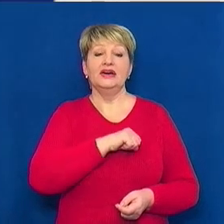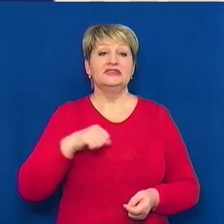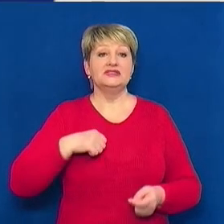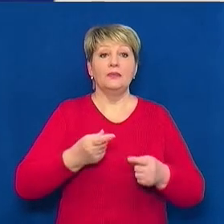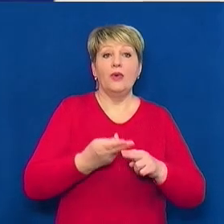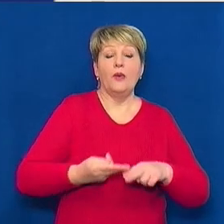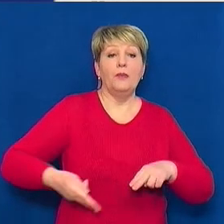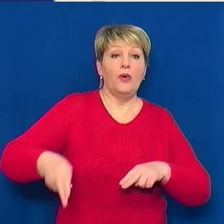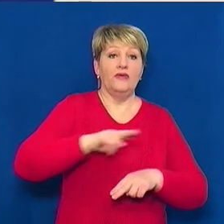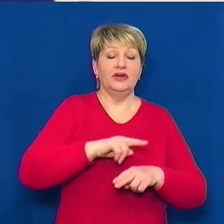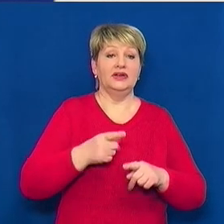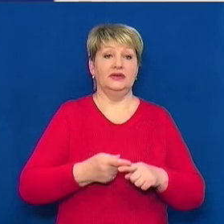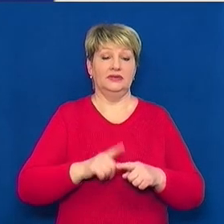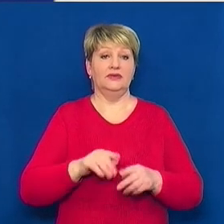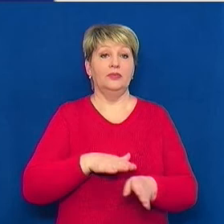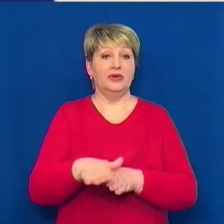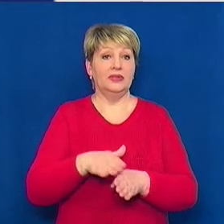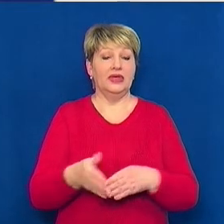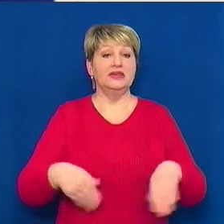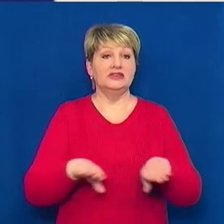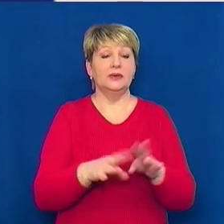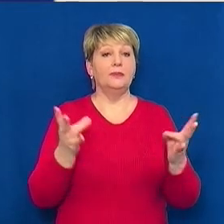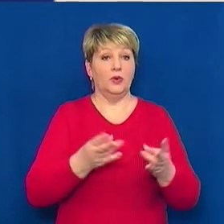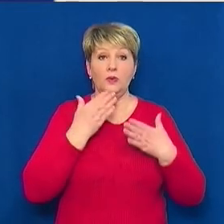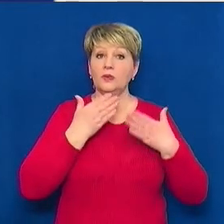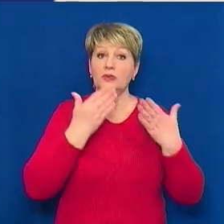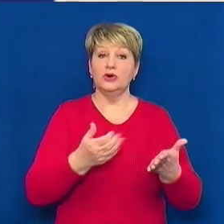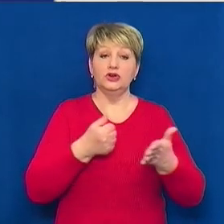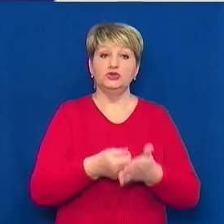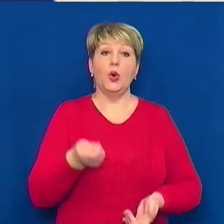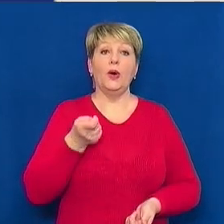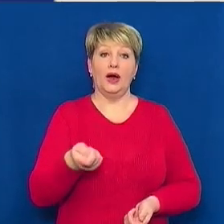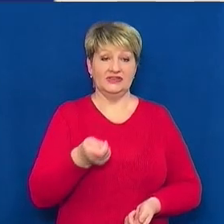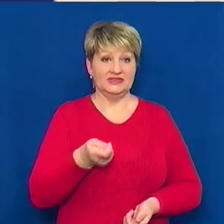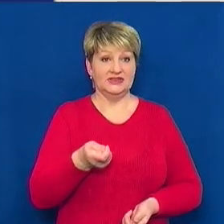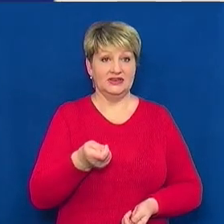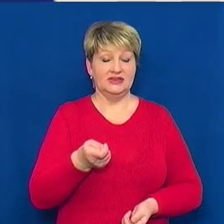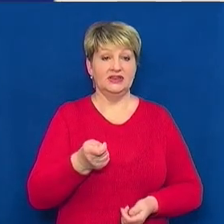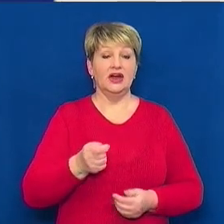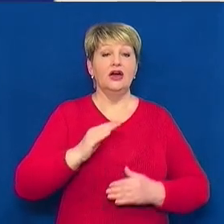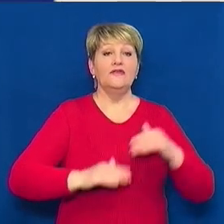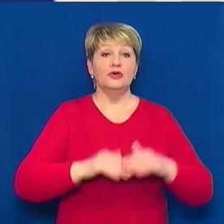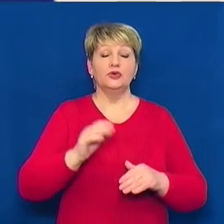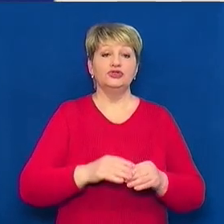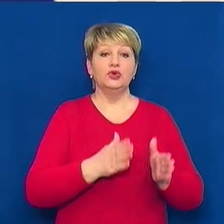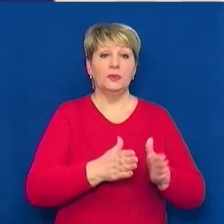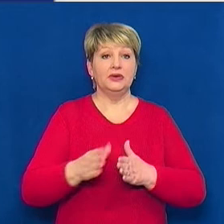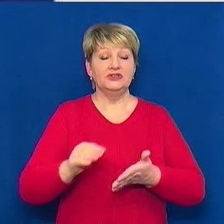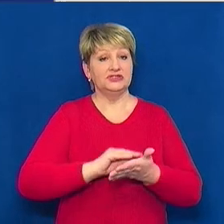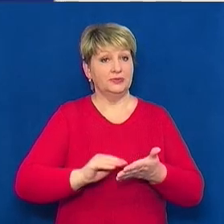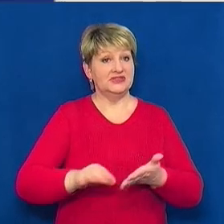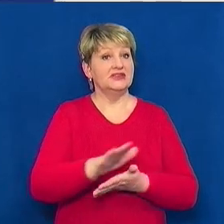повернення здійснюється наступним чином. Потрібно звернутися до каси, в ручному режимі написати заяву.